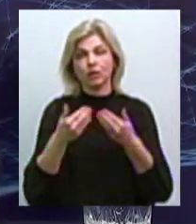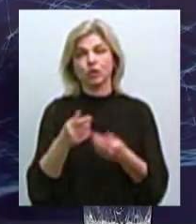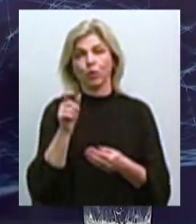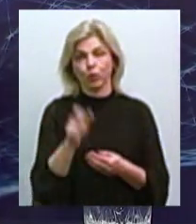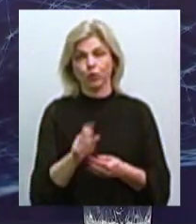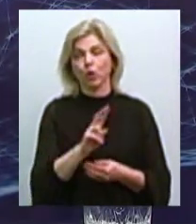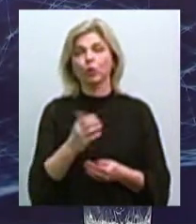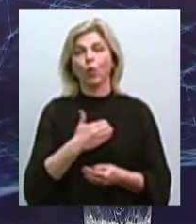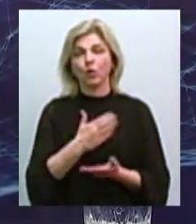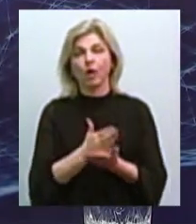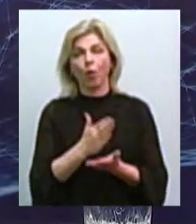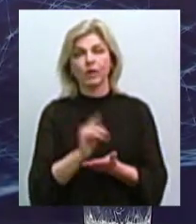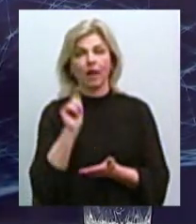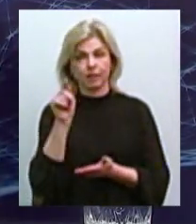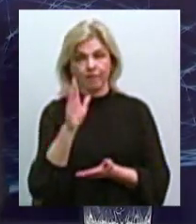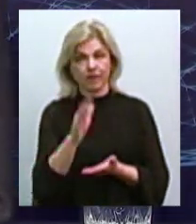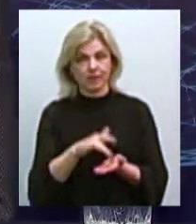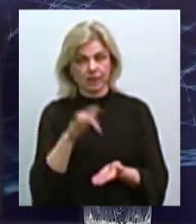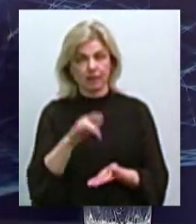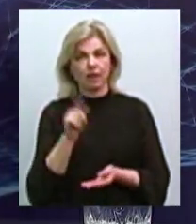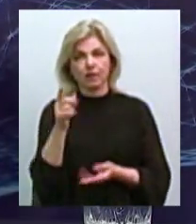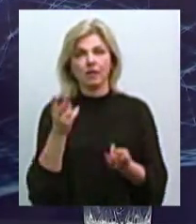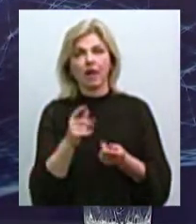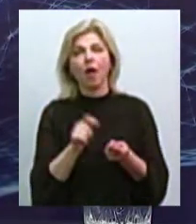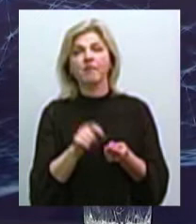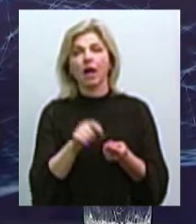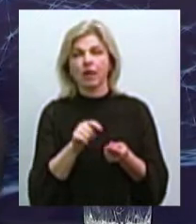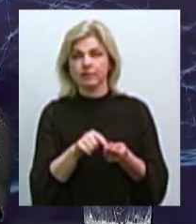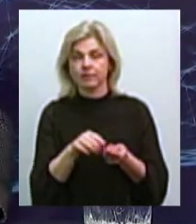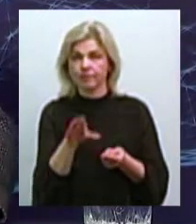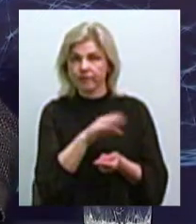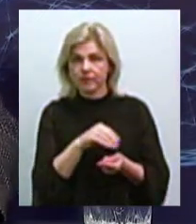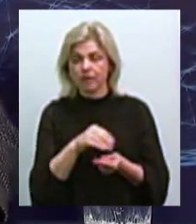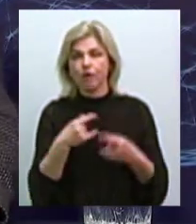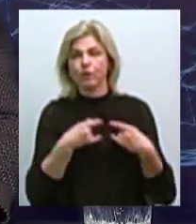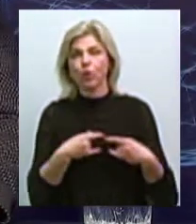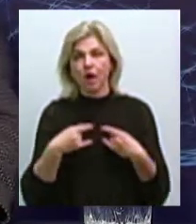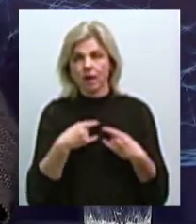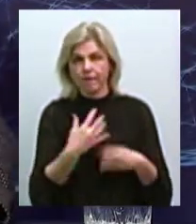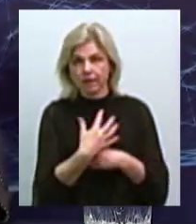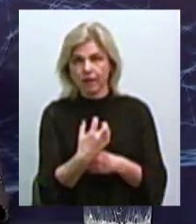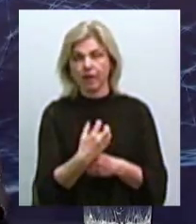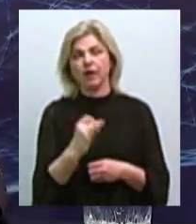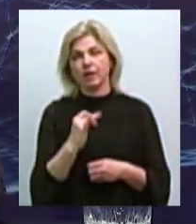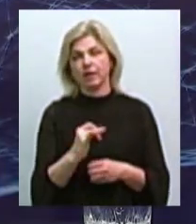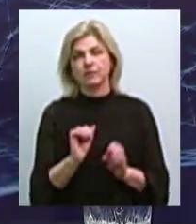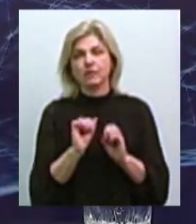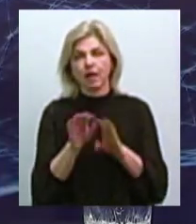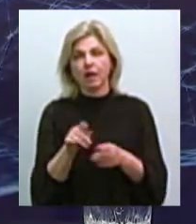в цьому центрі, вона повинна пройти відповідні аналізи. Тобто, пройти флюорографію і здати